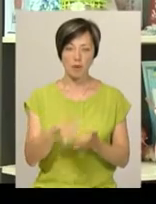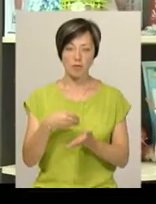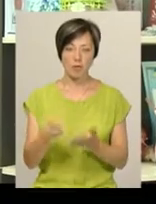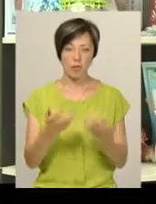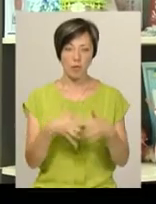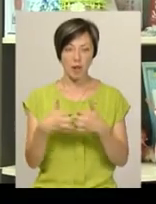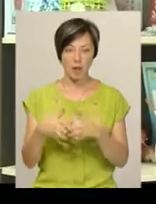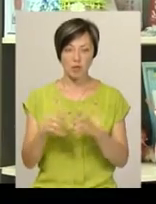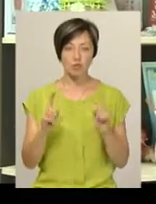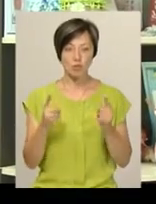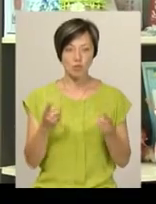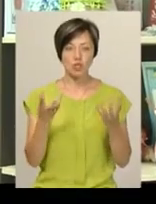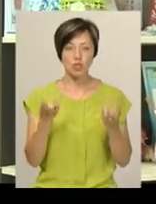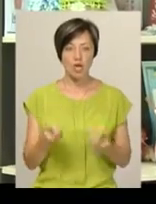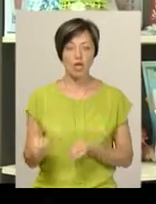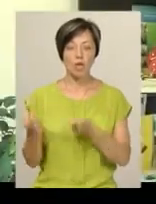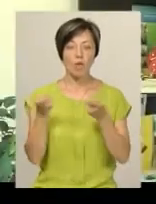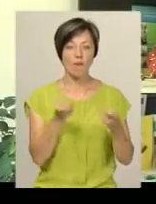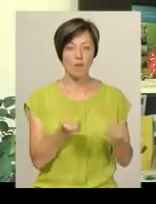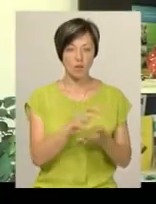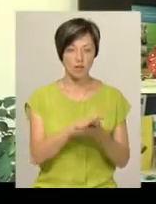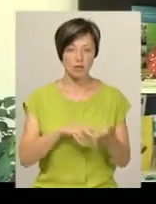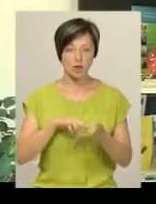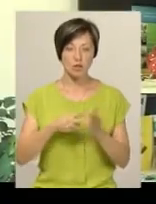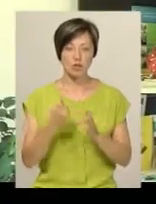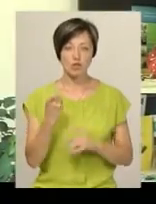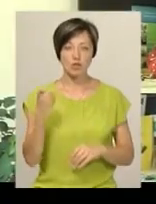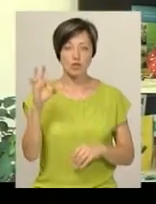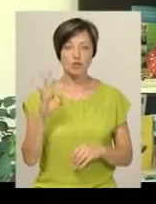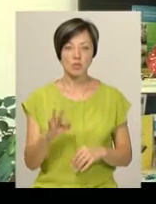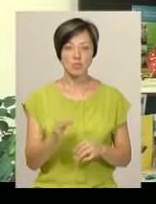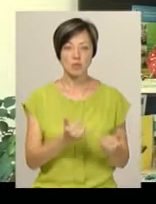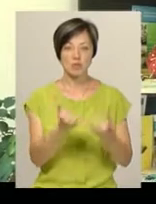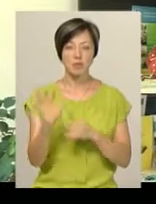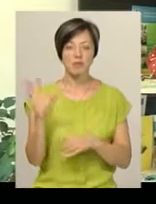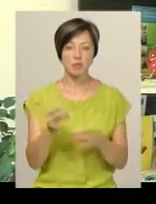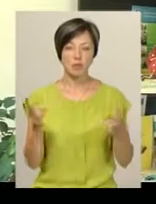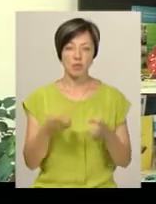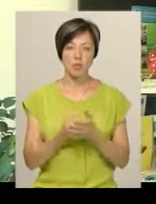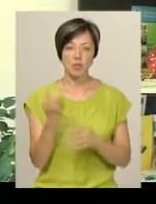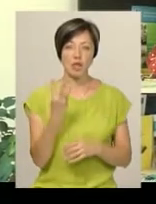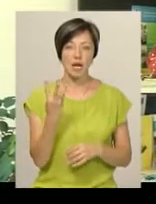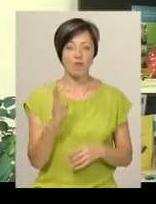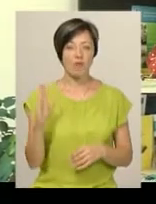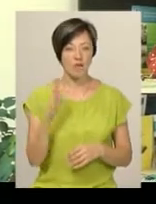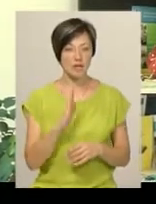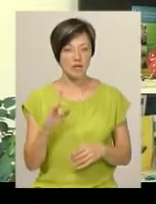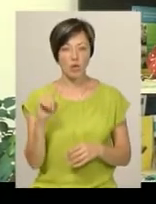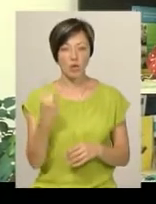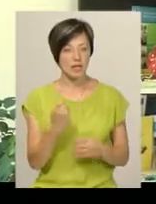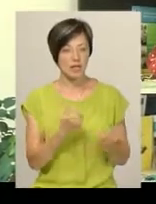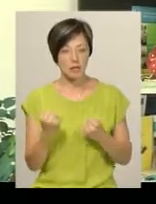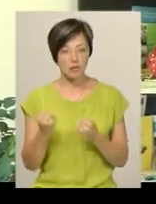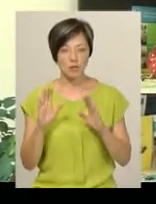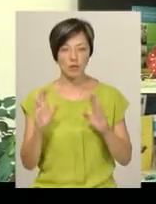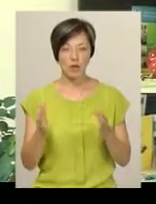по обладнанню, тому що воно ще довозиться. Плануємо 100% забезпечити усім необхідним до 3 вересня. Єдина затримка буде за